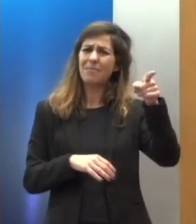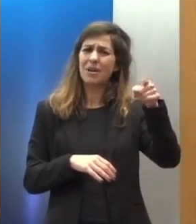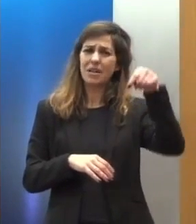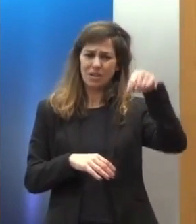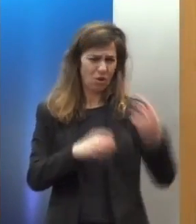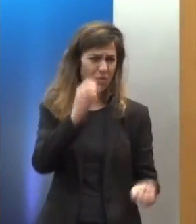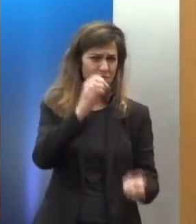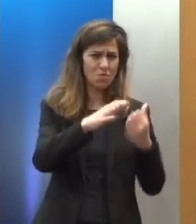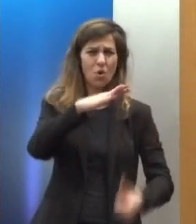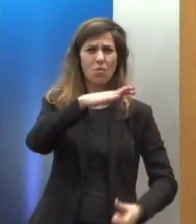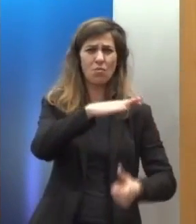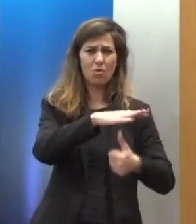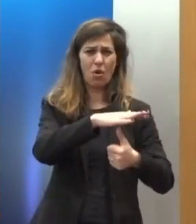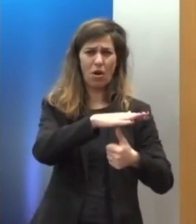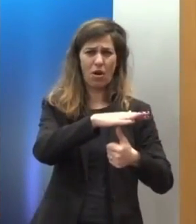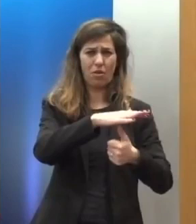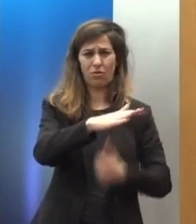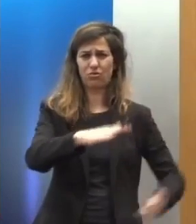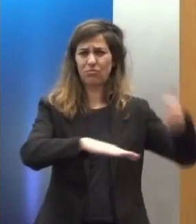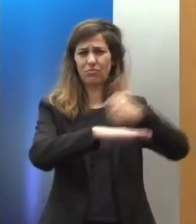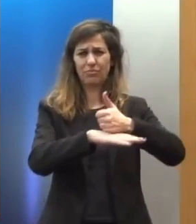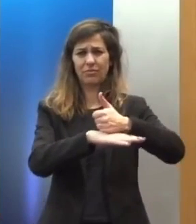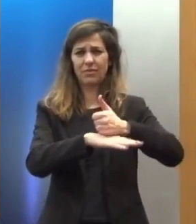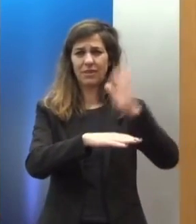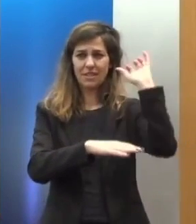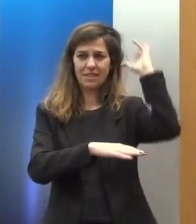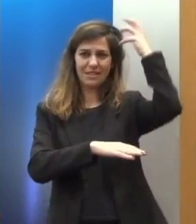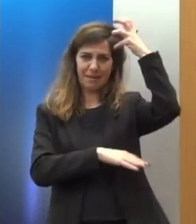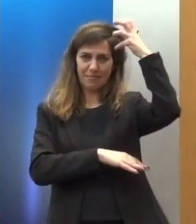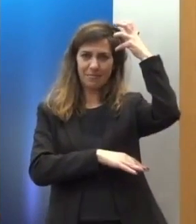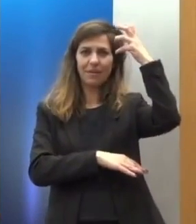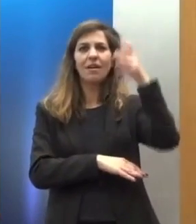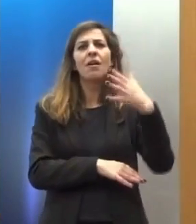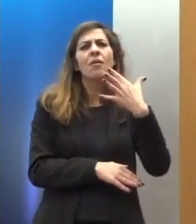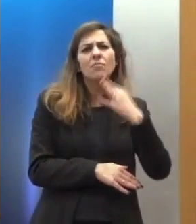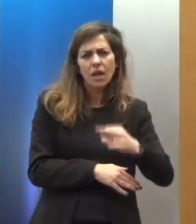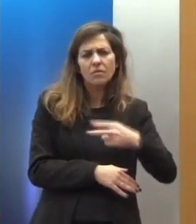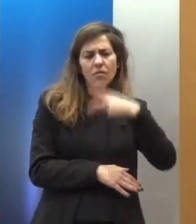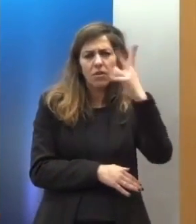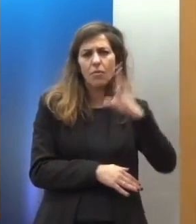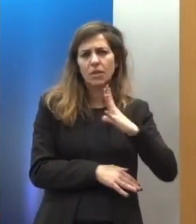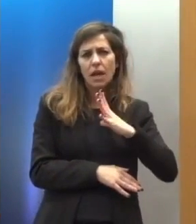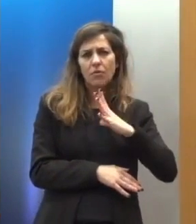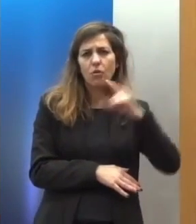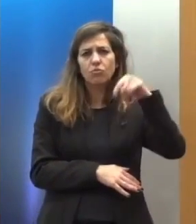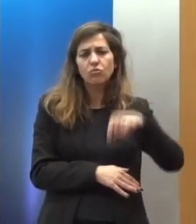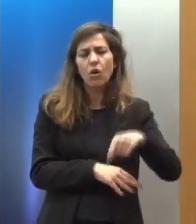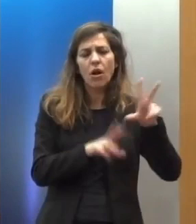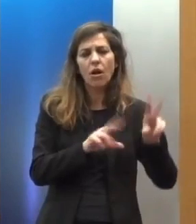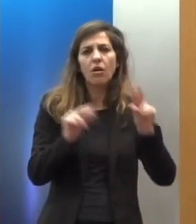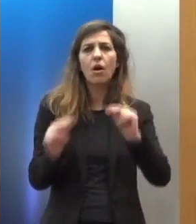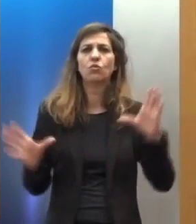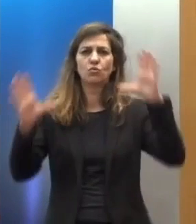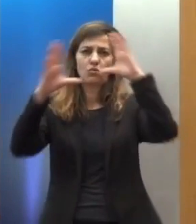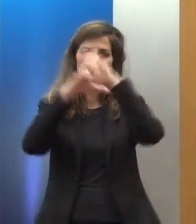νεοεκλεγέντεως προέδρου ΤΑΠ ρίχνουν ακόμη περισσότερο σκοτάδι στο χώρο των δικαιωμάτων του ανθρώπου. Το ίδιο ανησυχητικοί